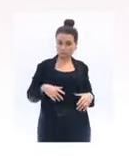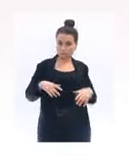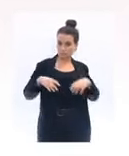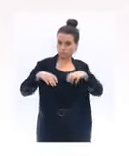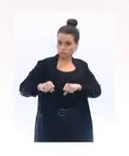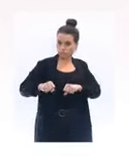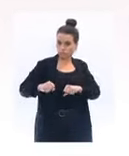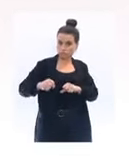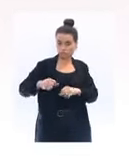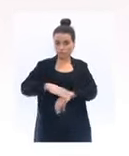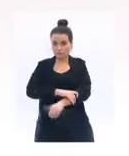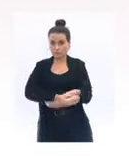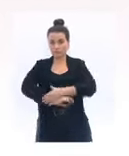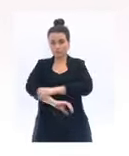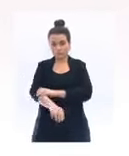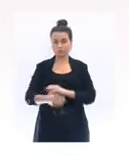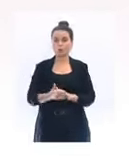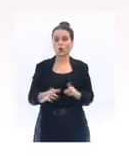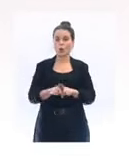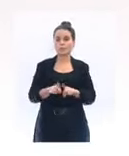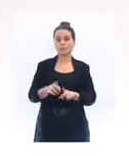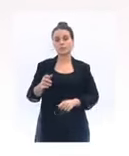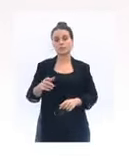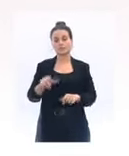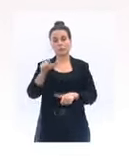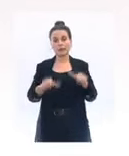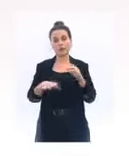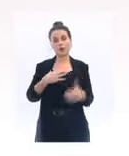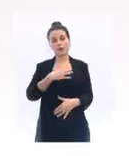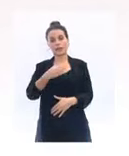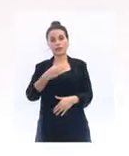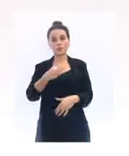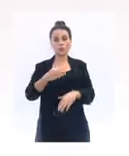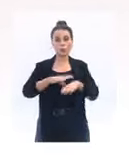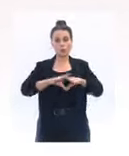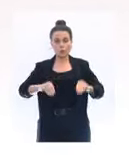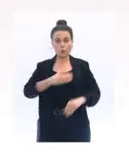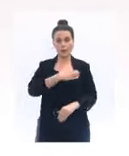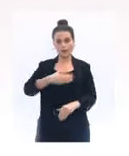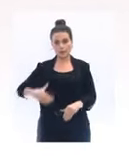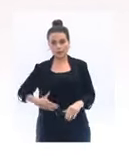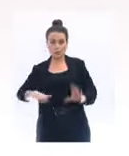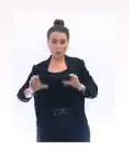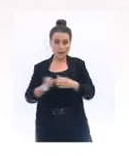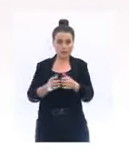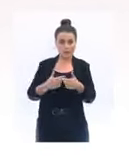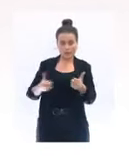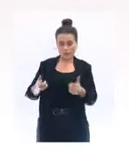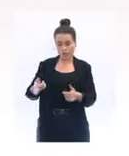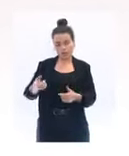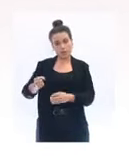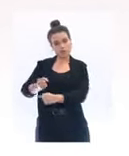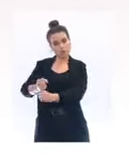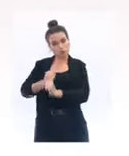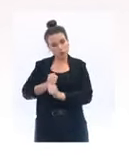les élus locaux et les collectivités locales qui sont également pleinement mobilisés aux côtés de l'État. Nous